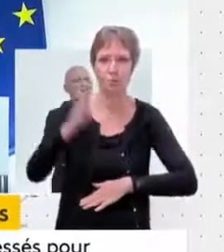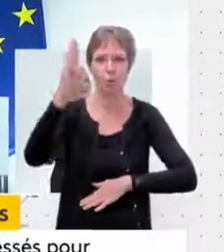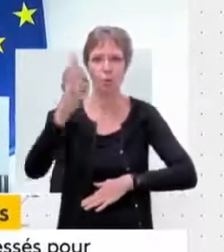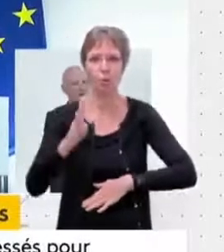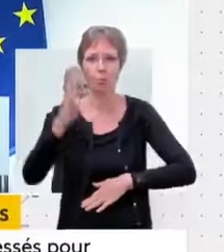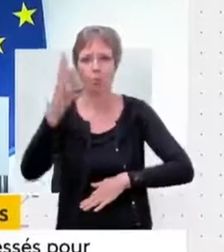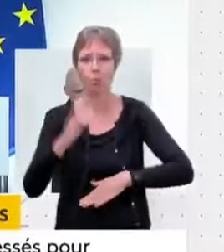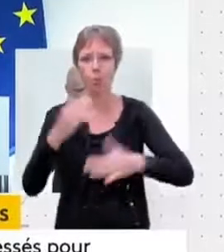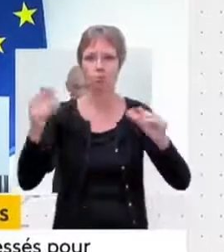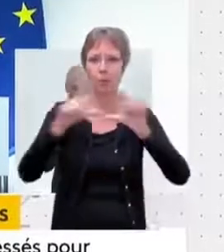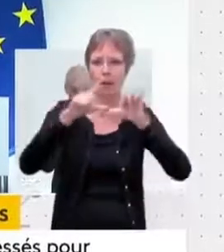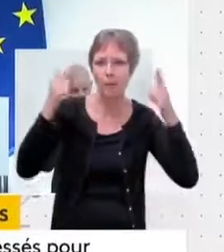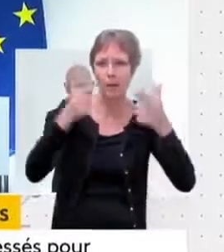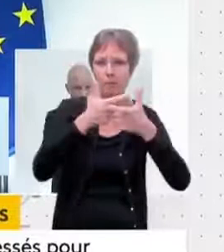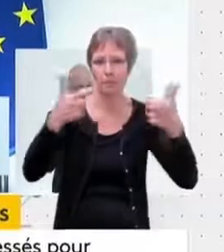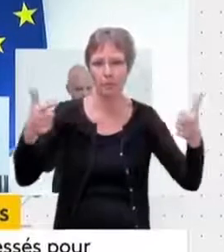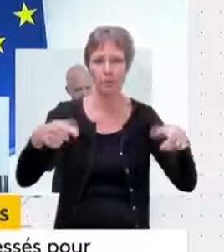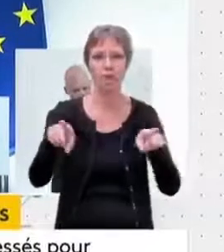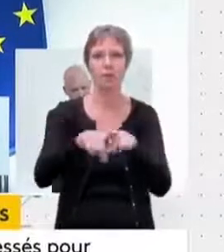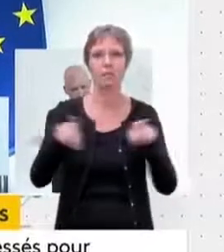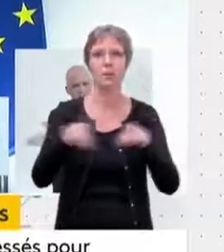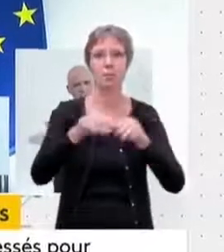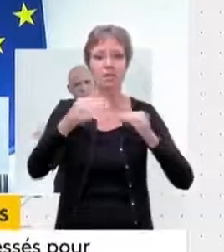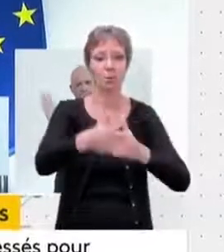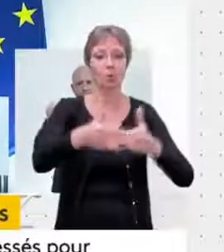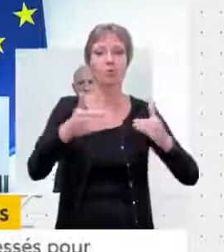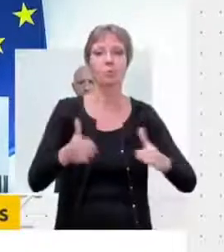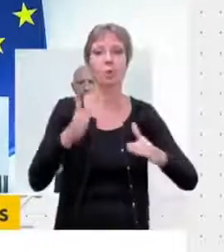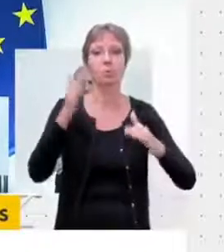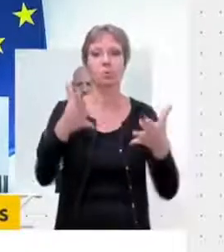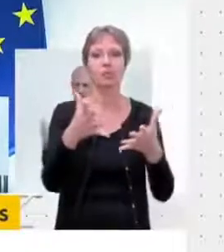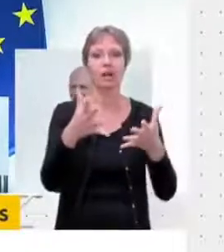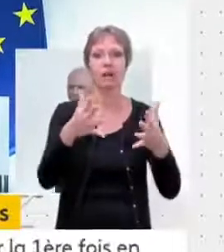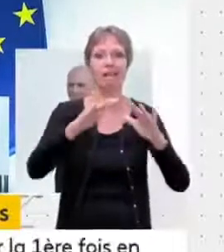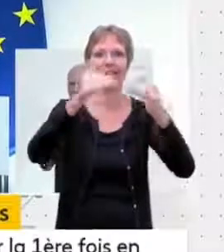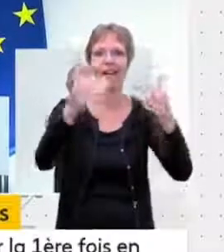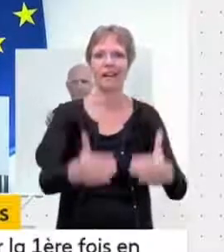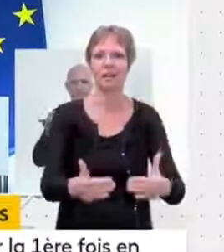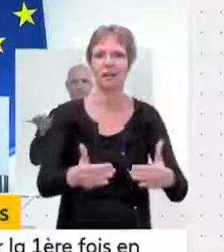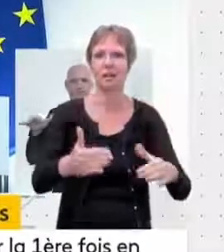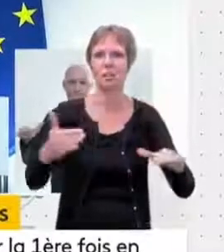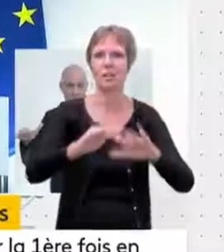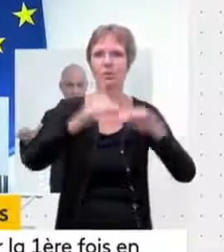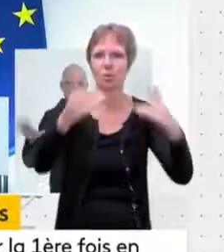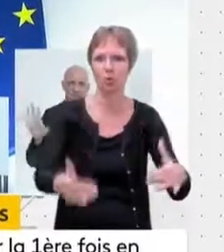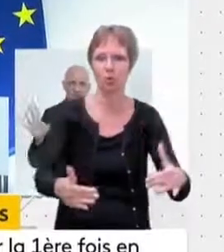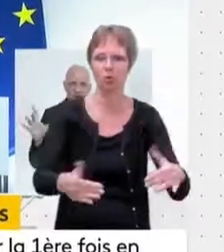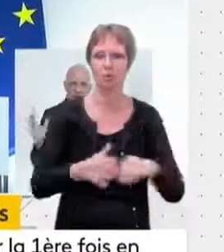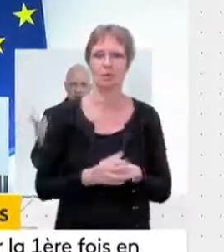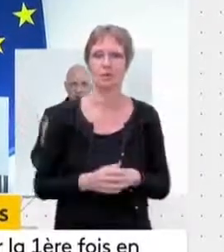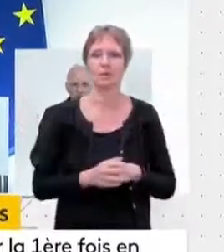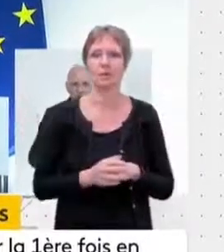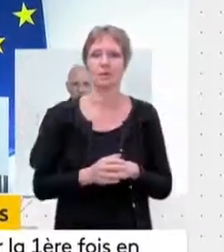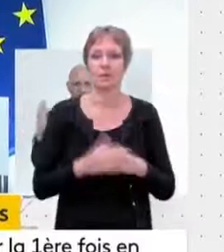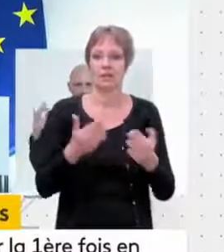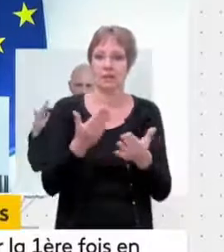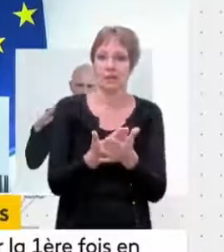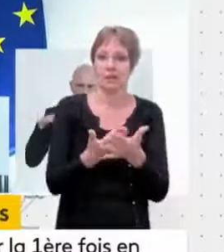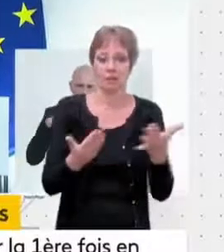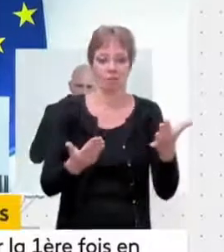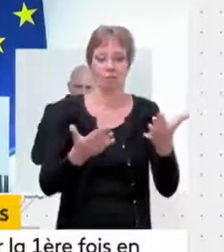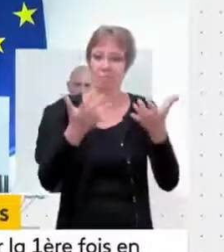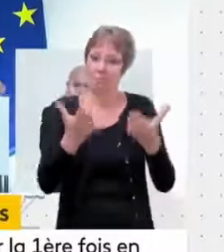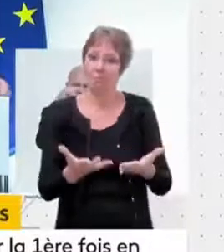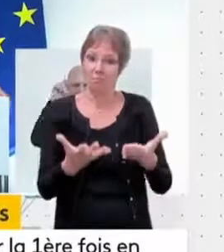sur la stratégie de sortie du confinement parce qu'il y eu du retard à l'allumage d'une certaine manière et nous